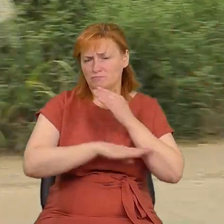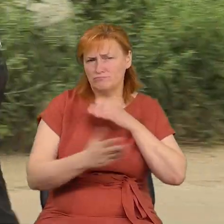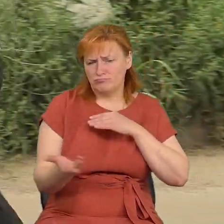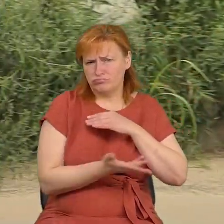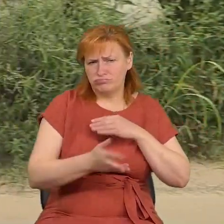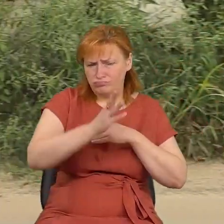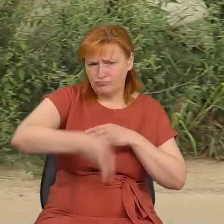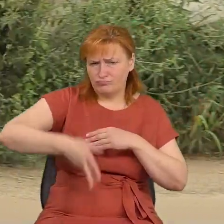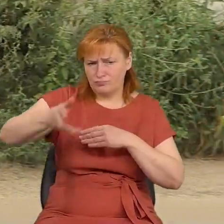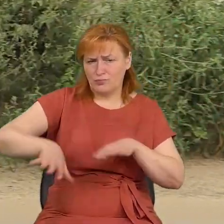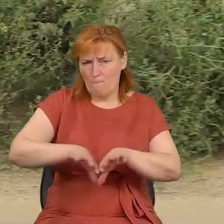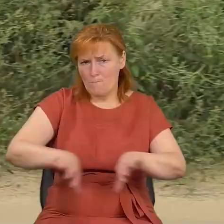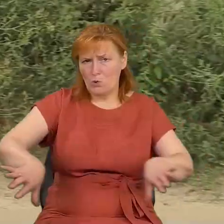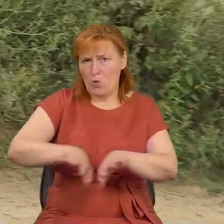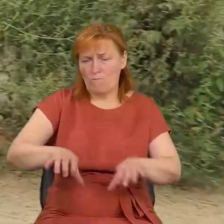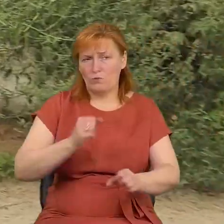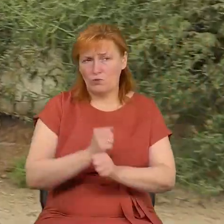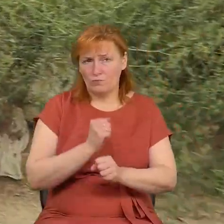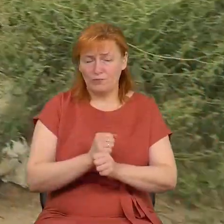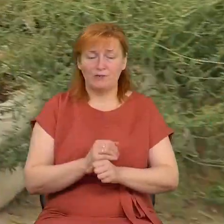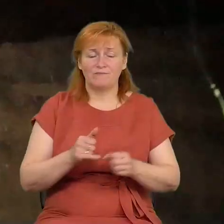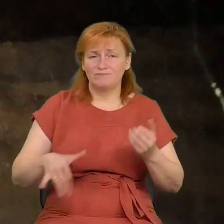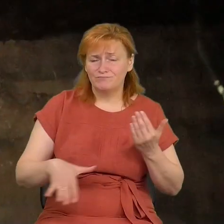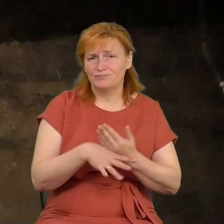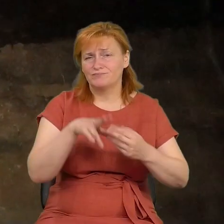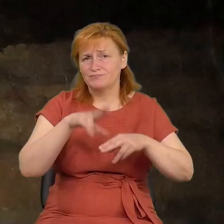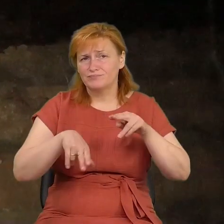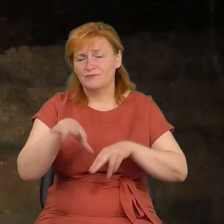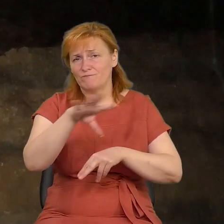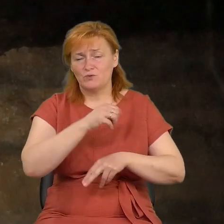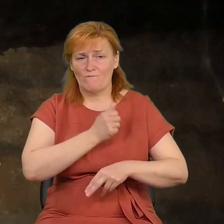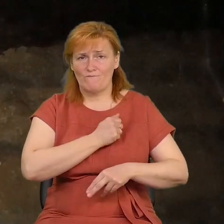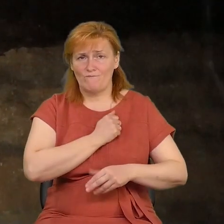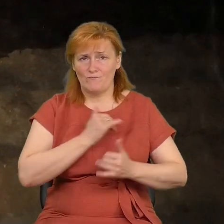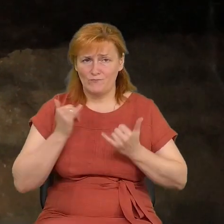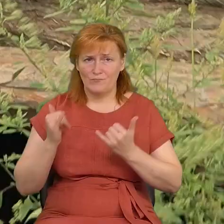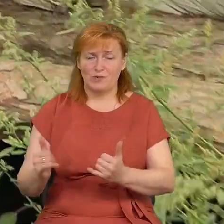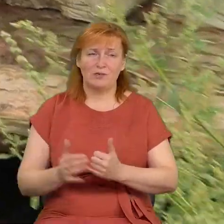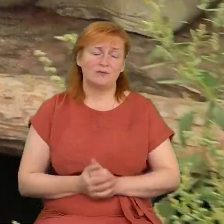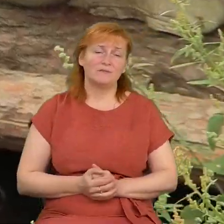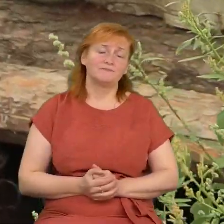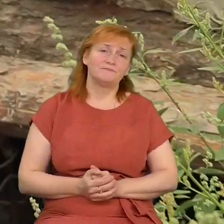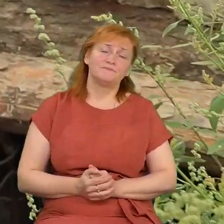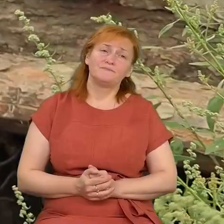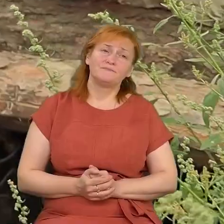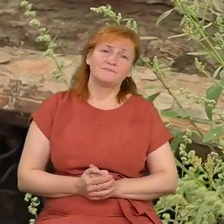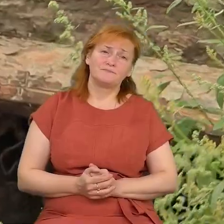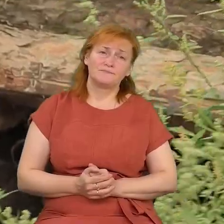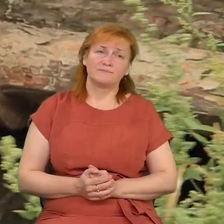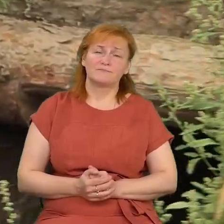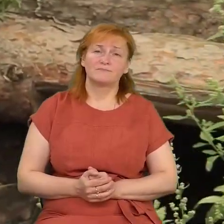Один з бліндажів, який допомагав будувати Валерій Федорович за півсотні метрів від його будинку. О, бачите,